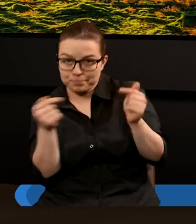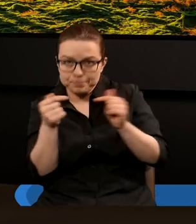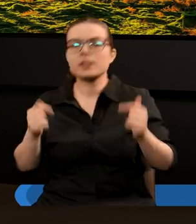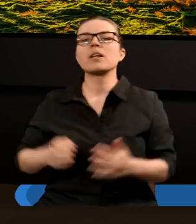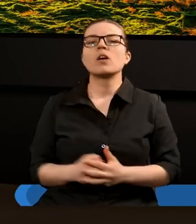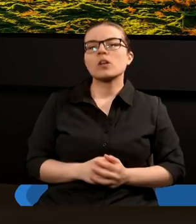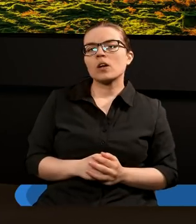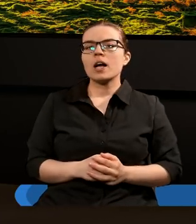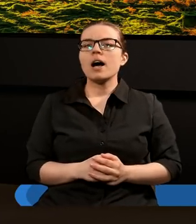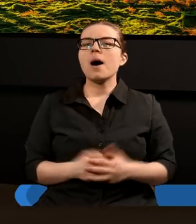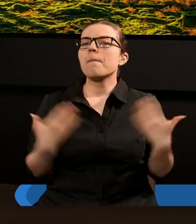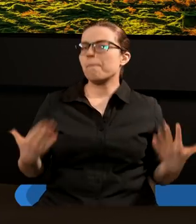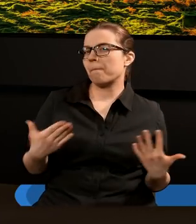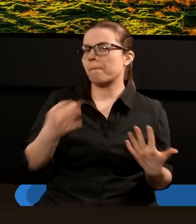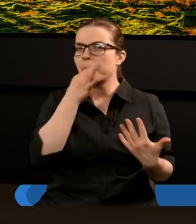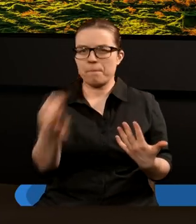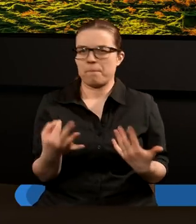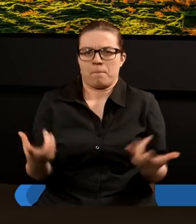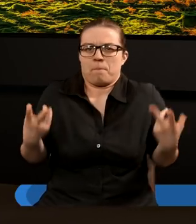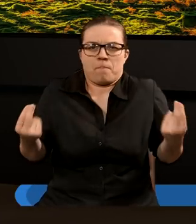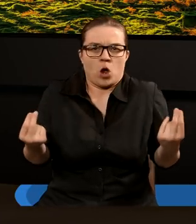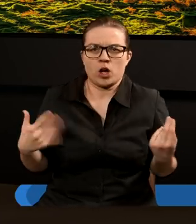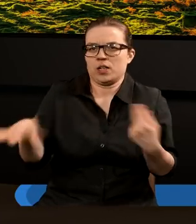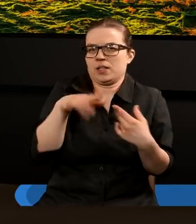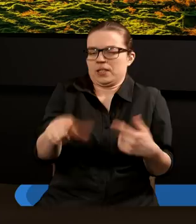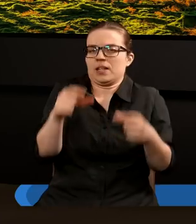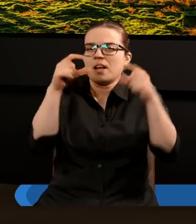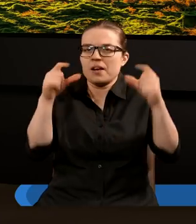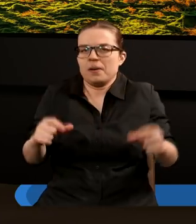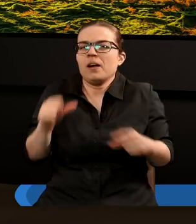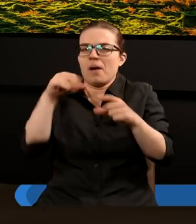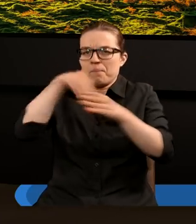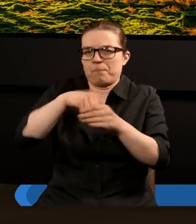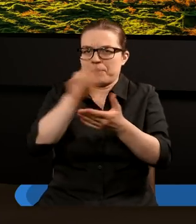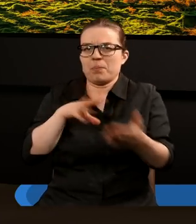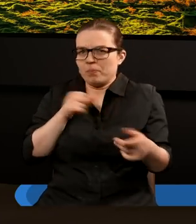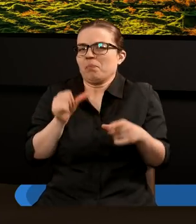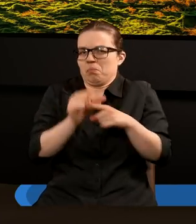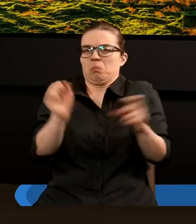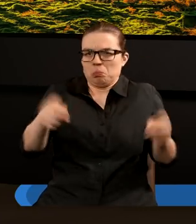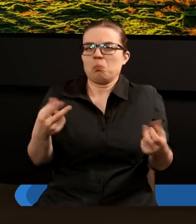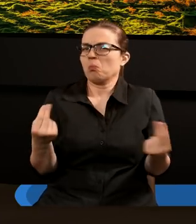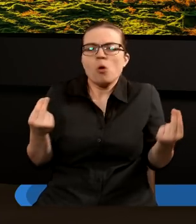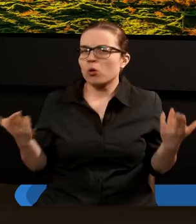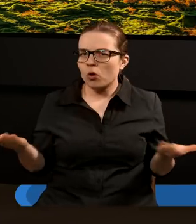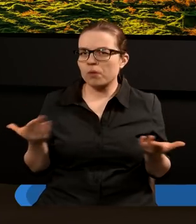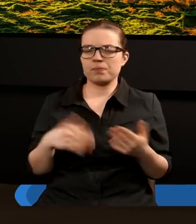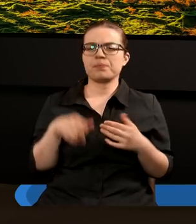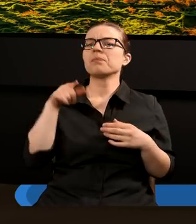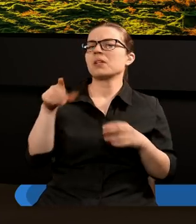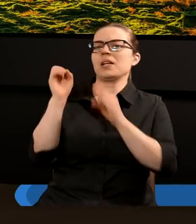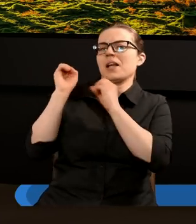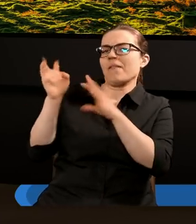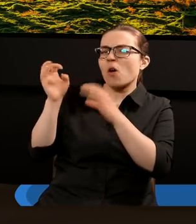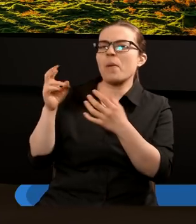pytanie w ogóle, po co takie rozdziały zostały zawarte w Piśmie Świętym? Mamy informacje na temat